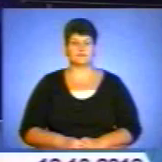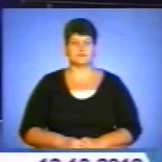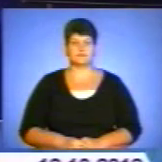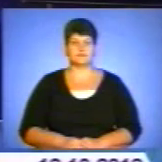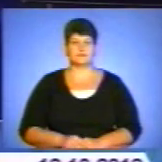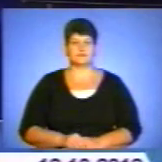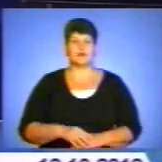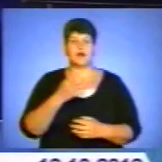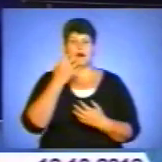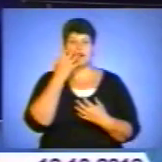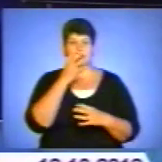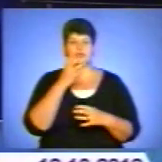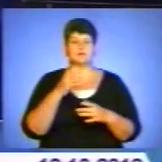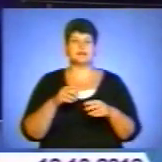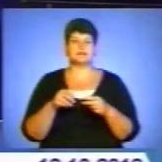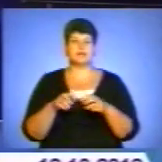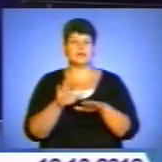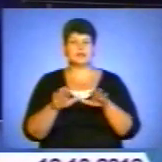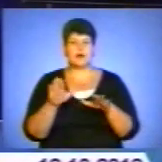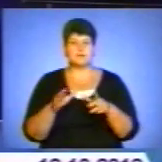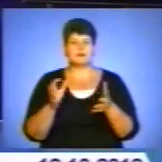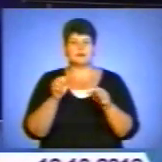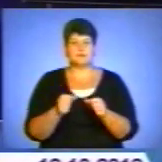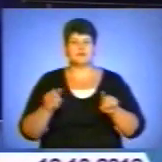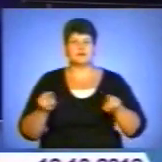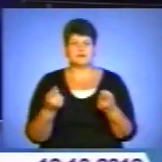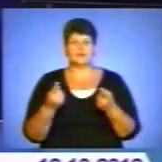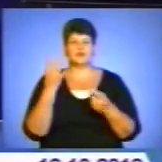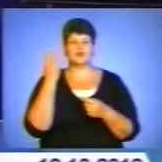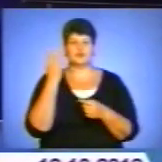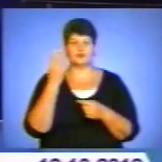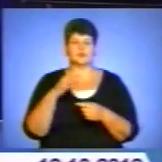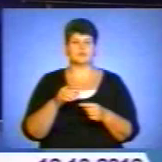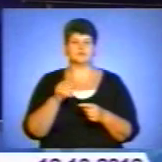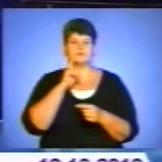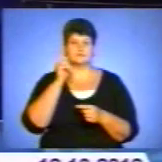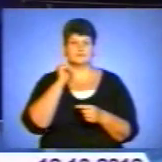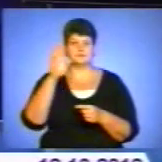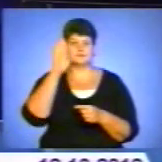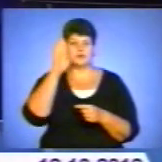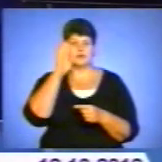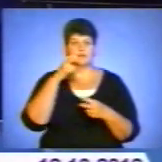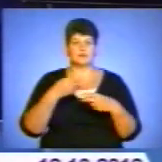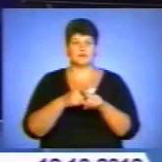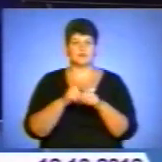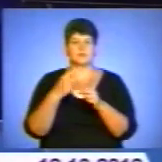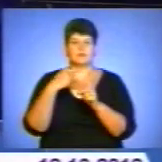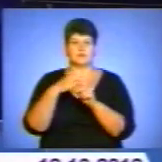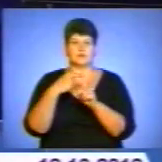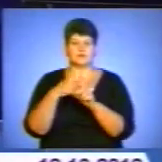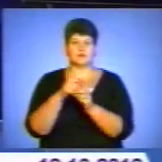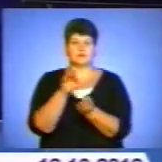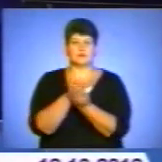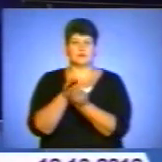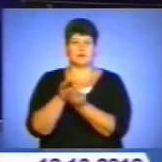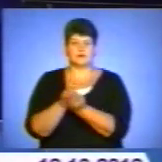Гарячими слідами правоохоронці затримали чотирьох неповнолітніх тернополян, які понівечили гранітні пам'ятники та хрести на могилах сільського